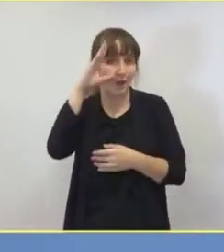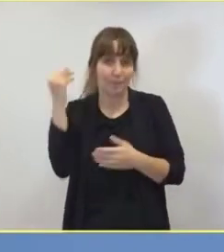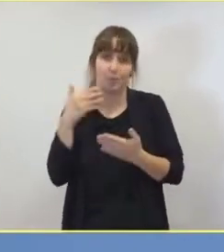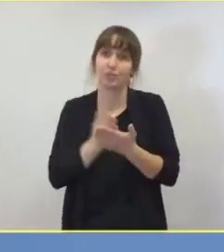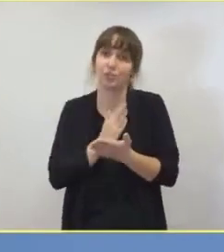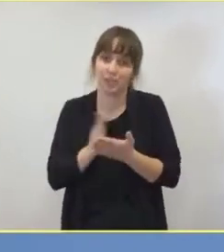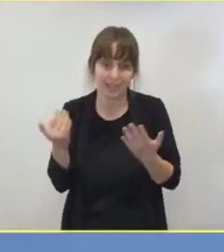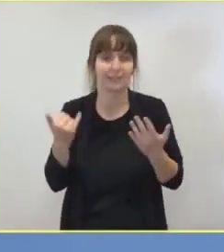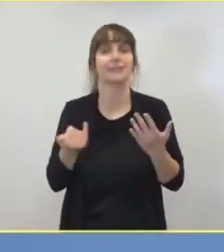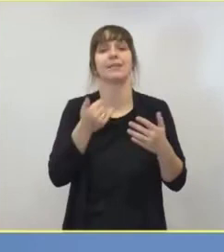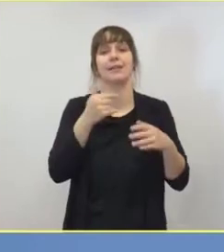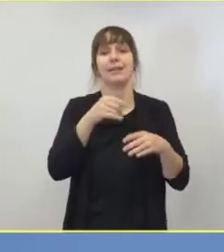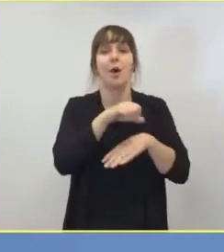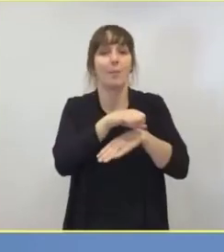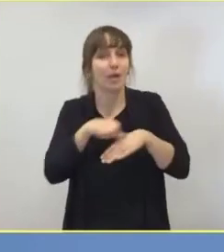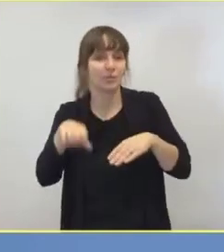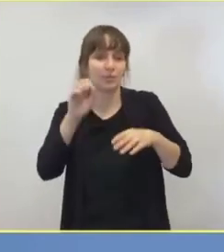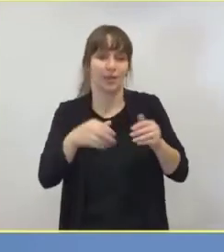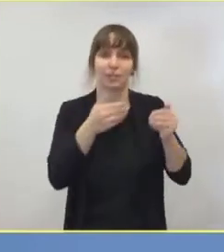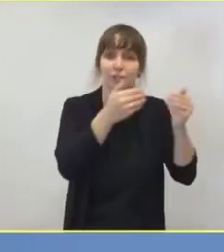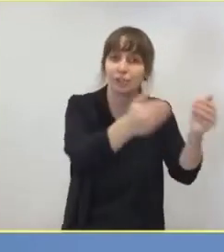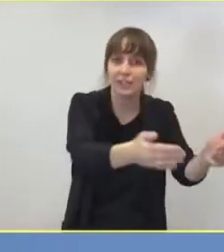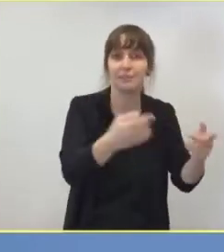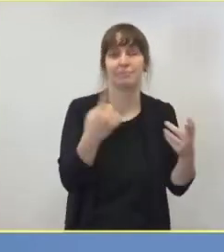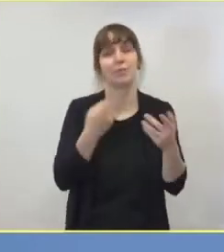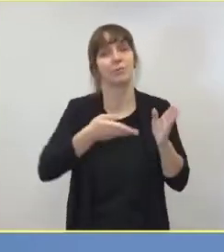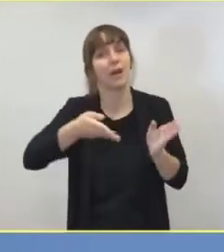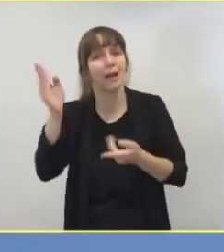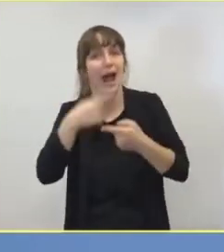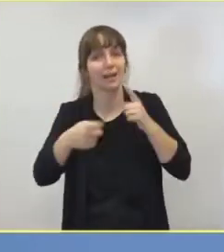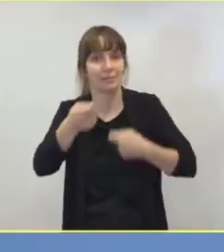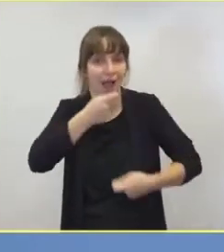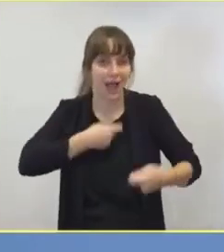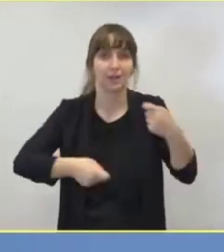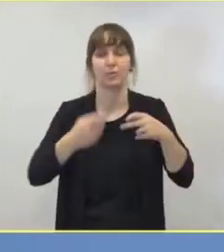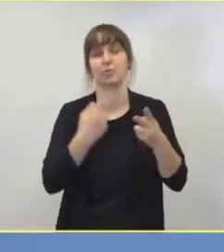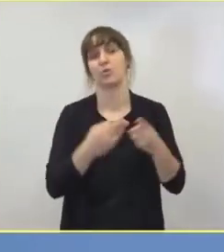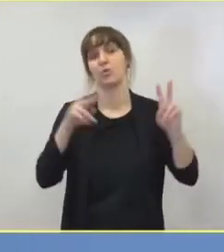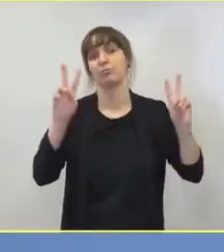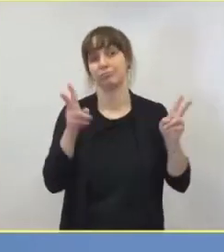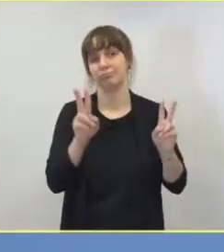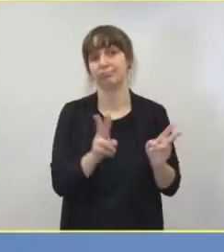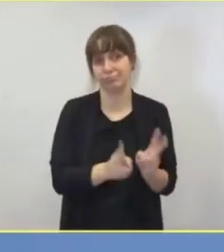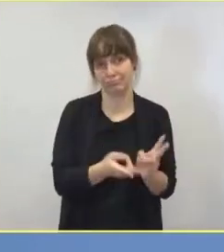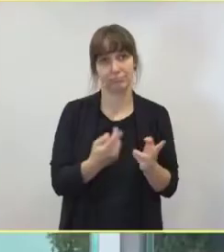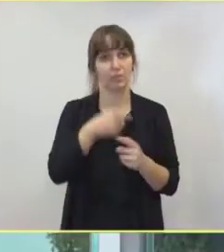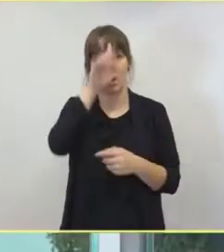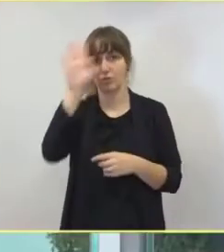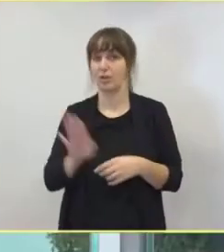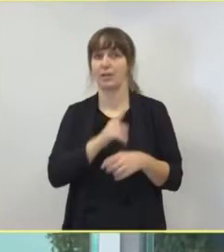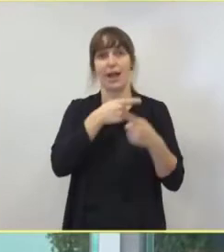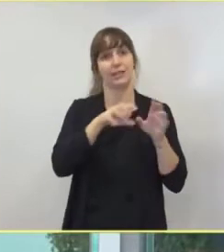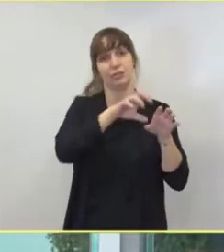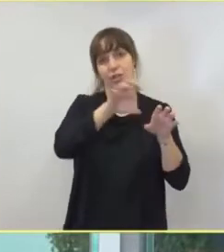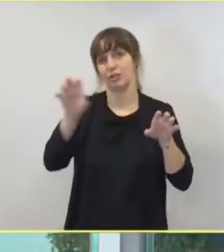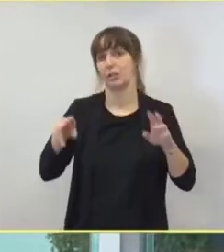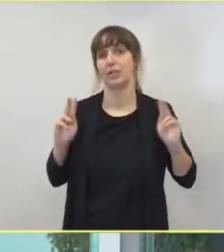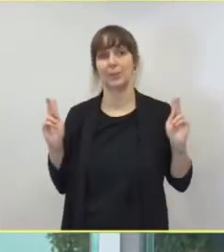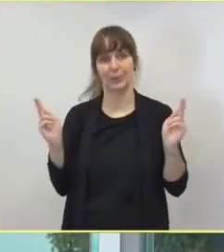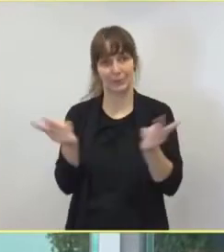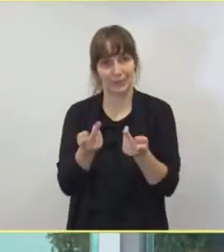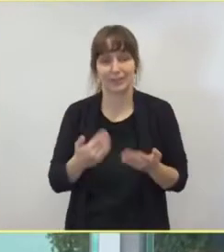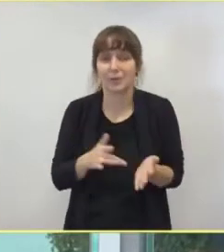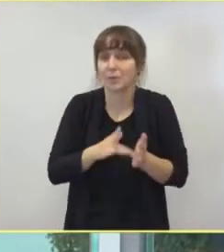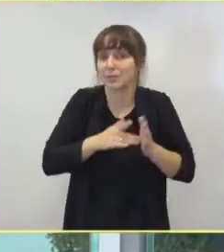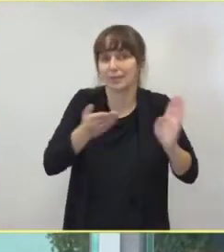und sonstige Behandlungen im Krankenhaus reduziert werden, wie in vielen anderen Städten in Deutschland. Die Krankenhäuser müssen